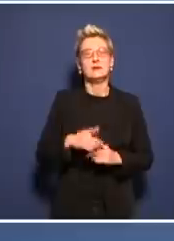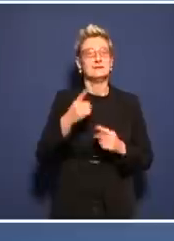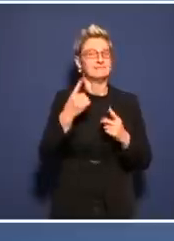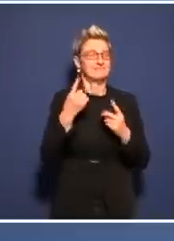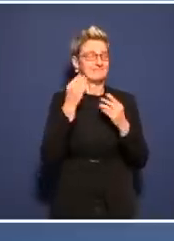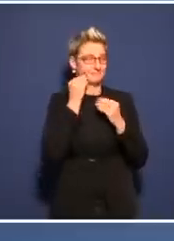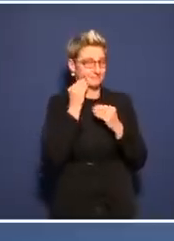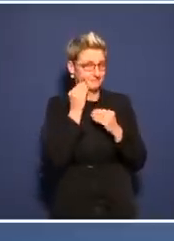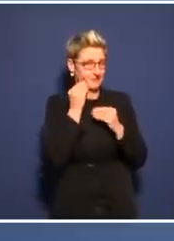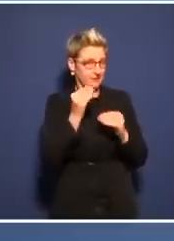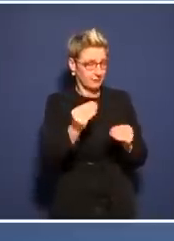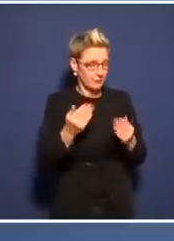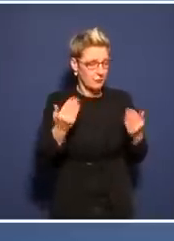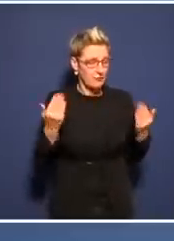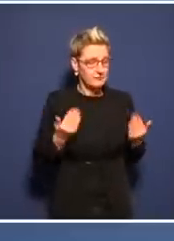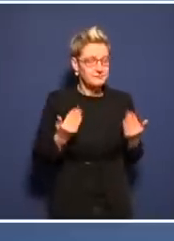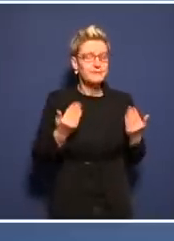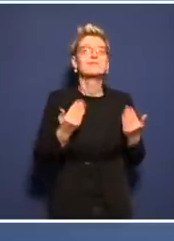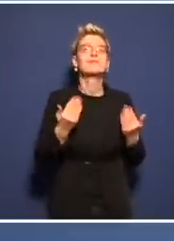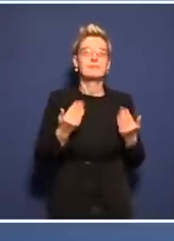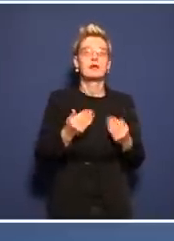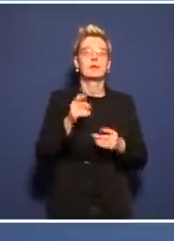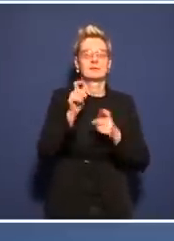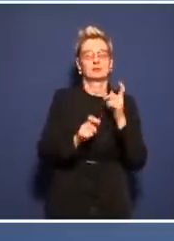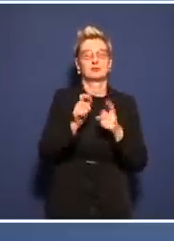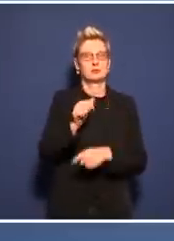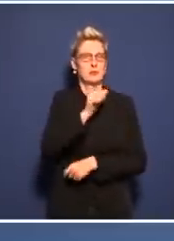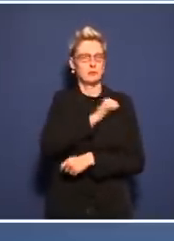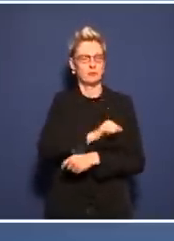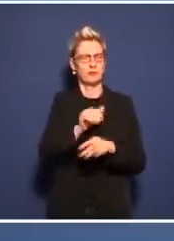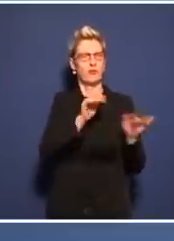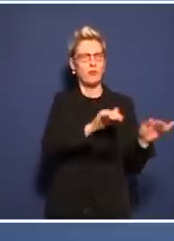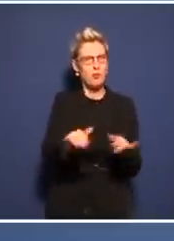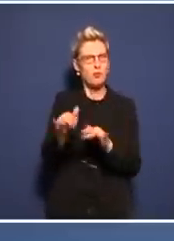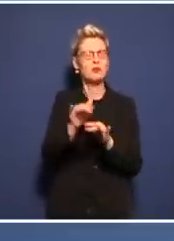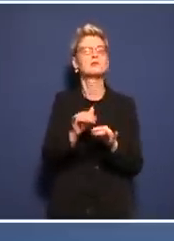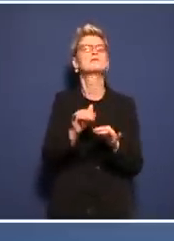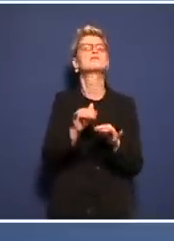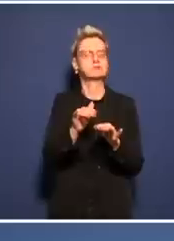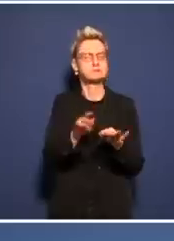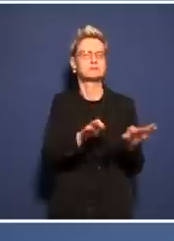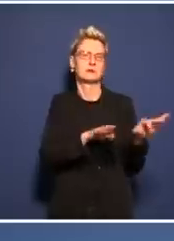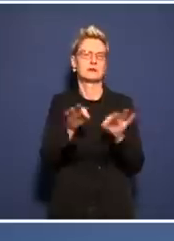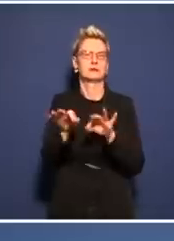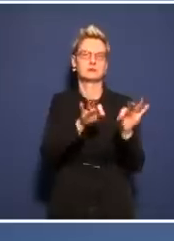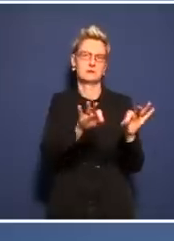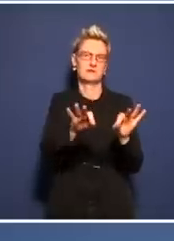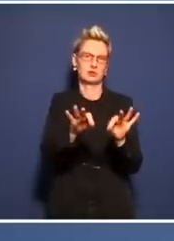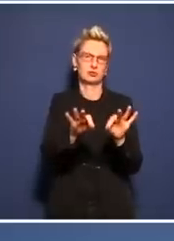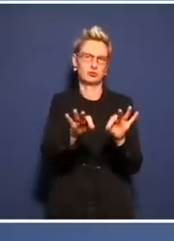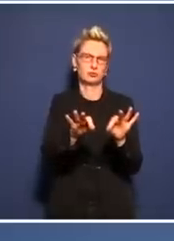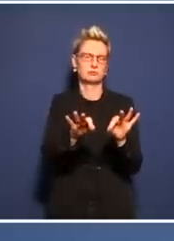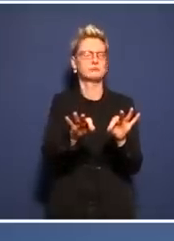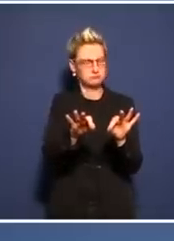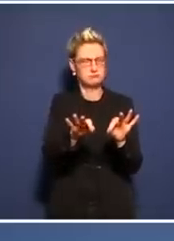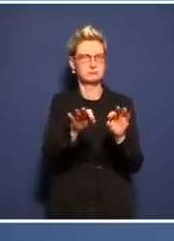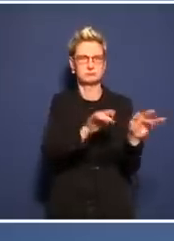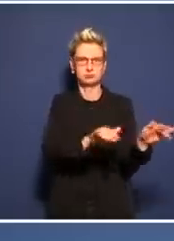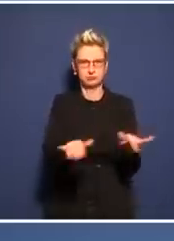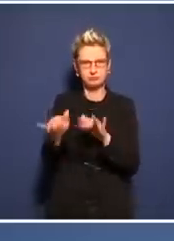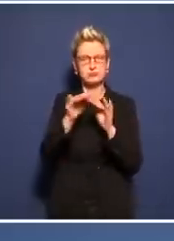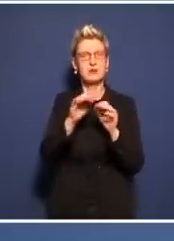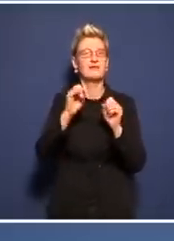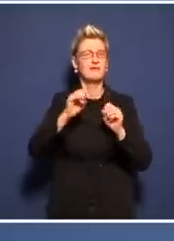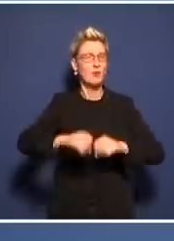relativ viele Infektionen bei Geimpften. Und das wird in der Öffentlichkeit zum Teil absichtlich und zum Teil aus Unkenntnis falsch